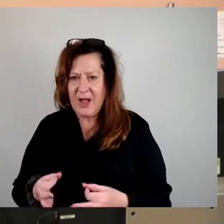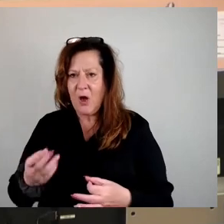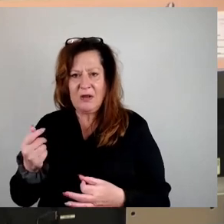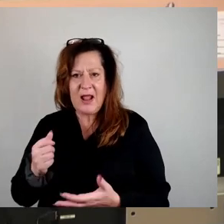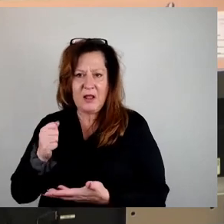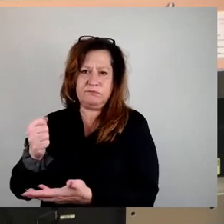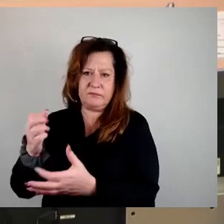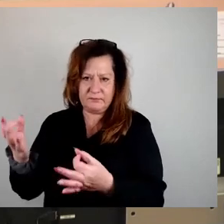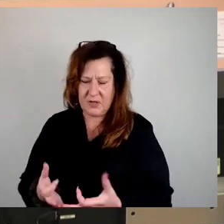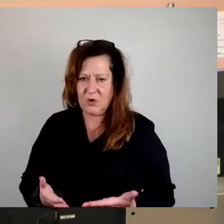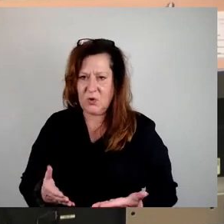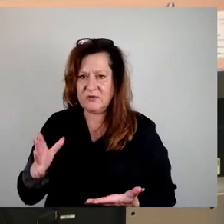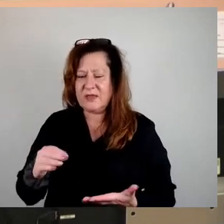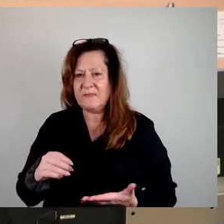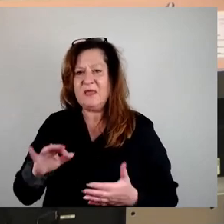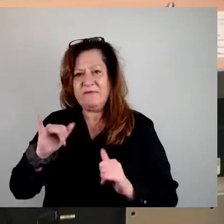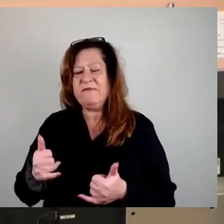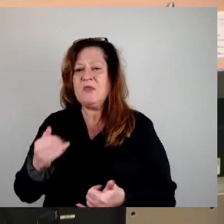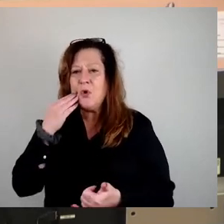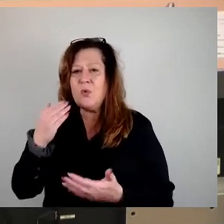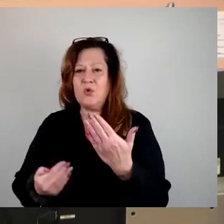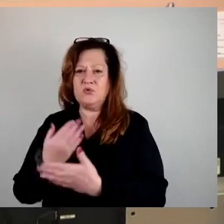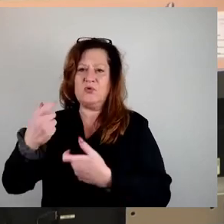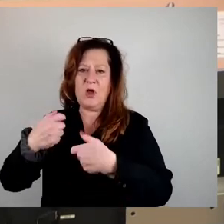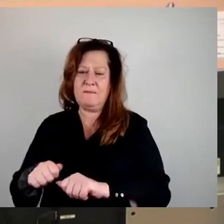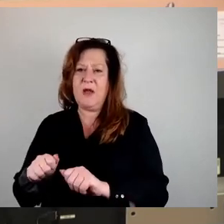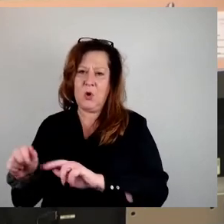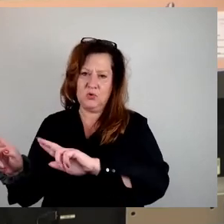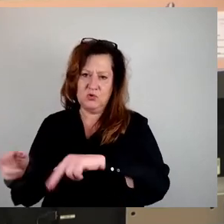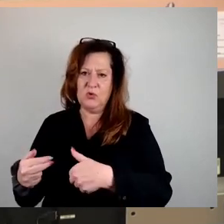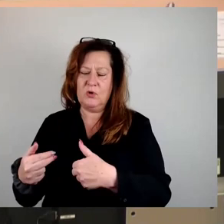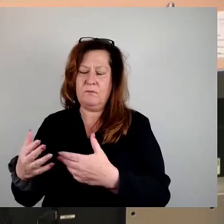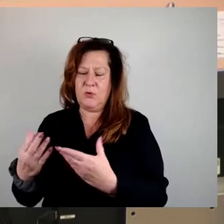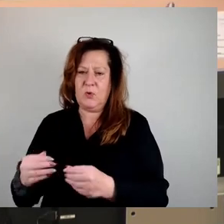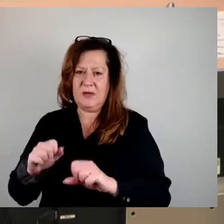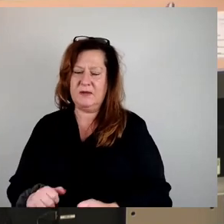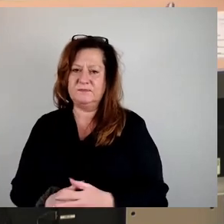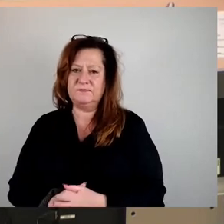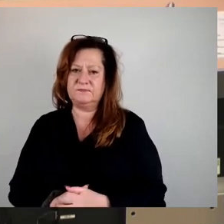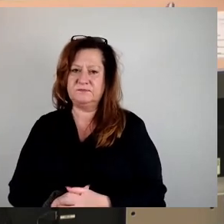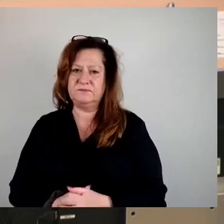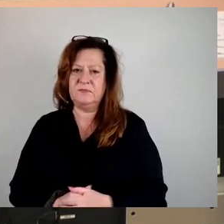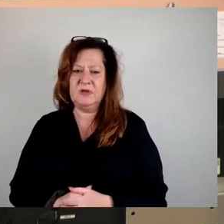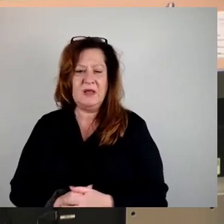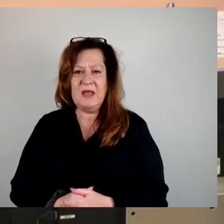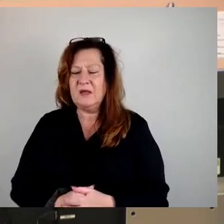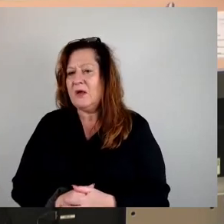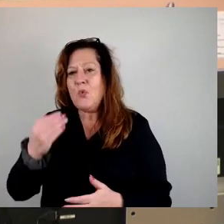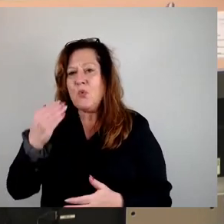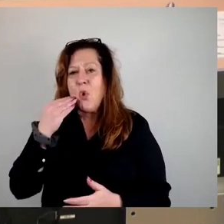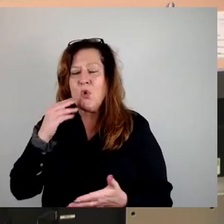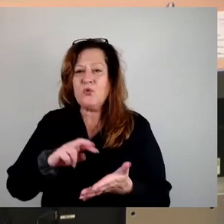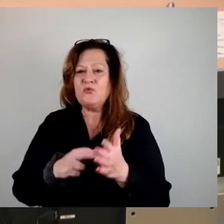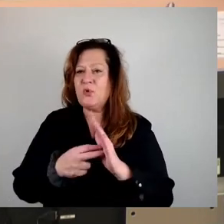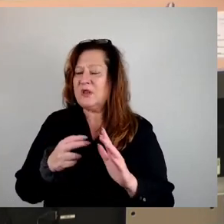sie eben wieder in den Wohnungsneubau einsteigen kann. Ich glaube, anders werden wir die wohnungspolitischen Ziele für die,